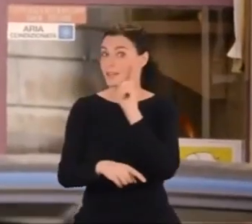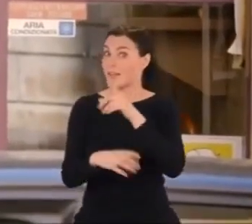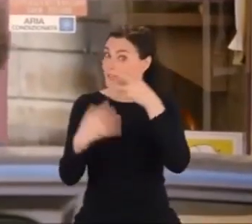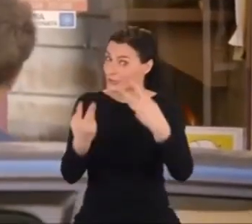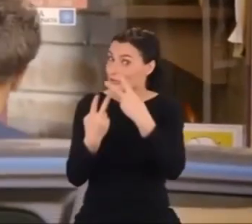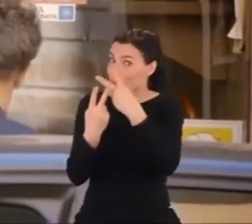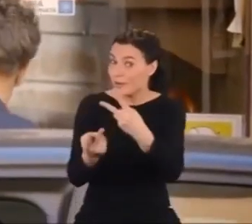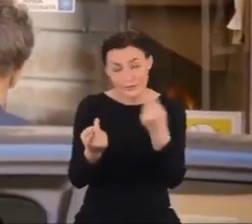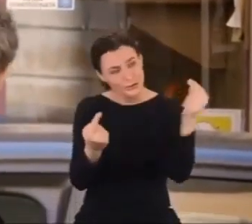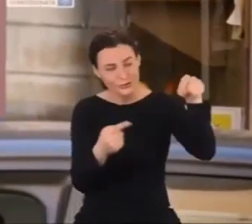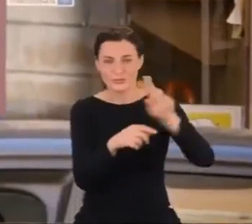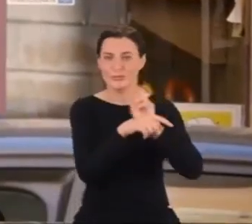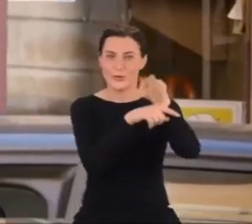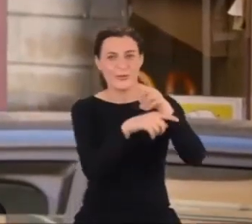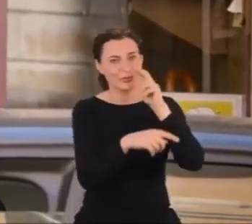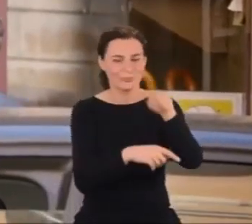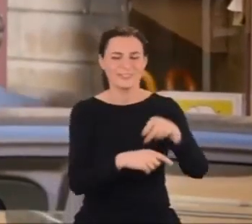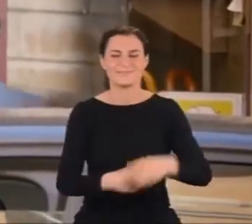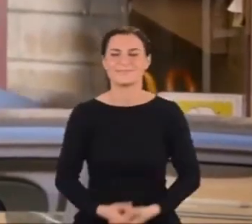Chodźmy do środka.